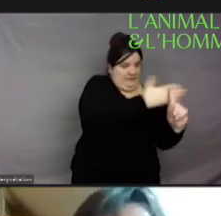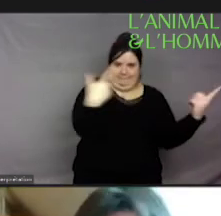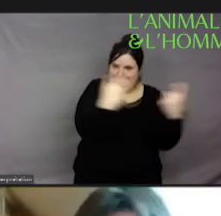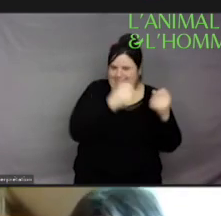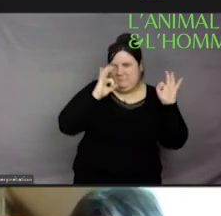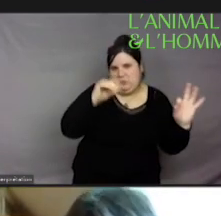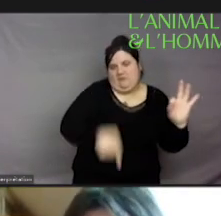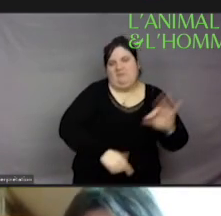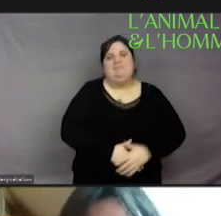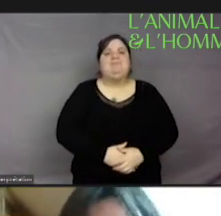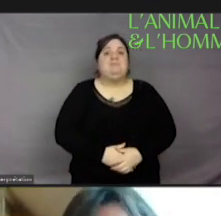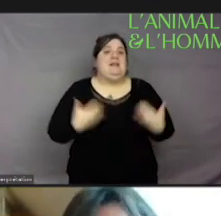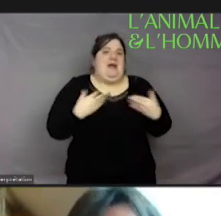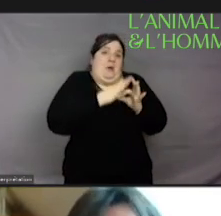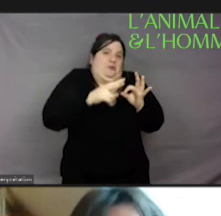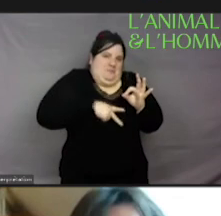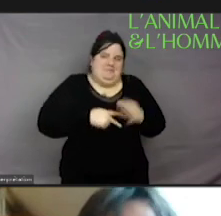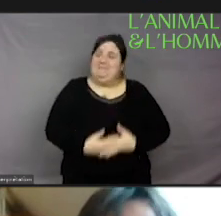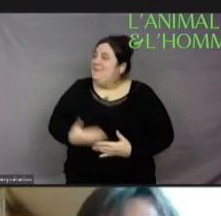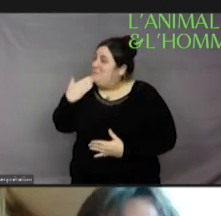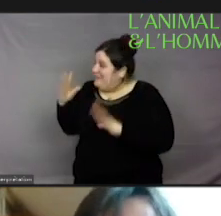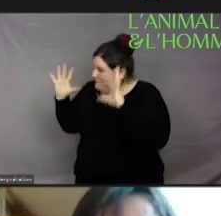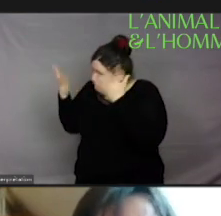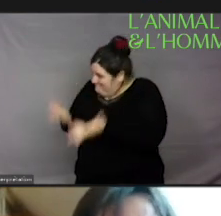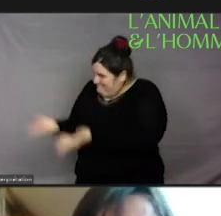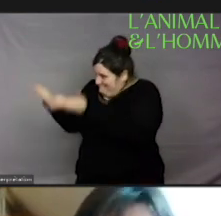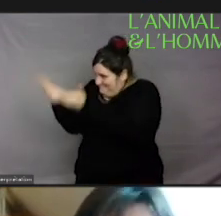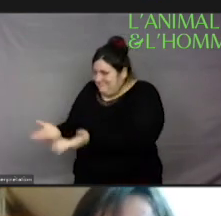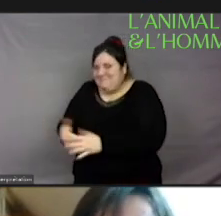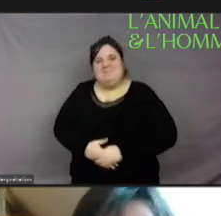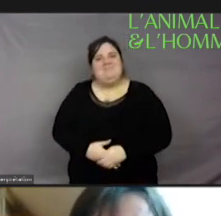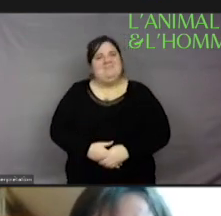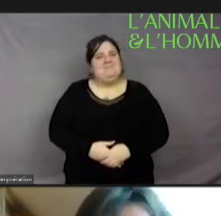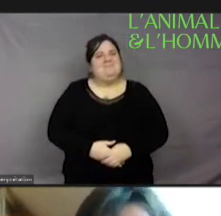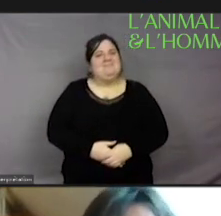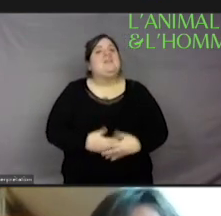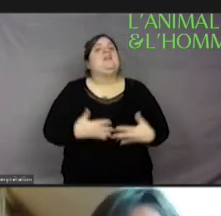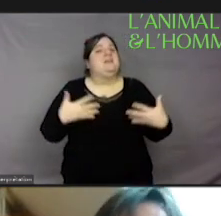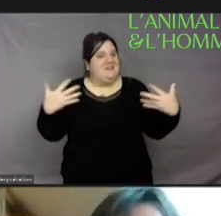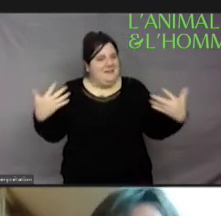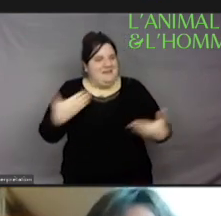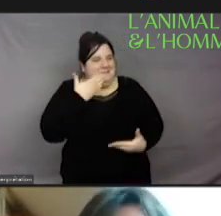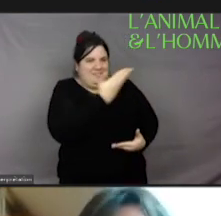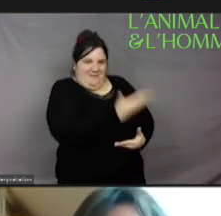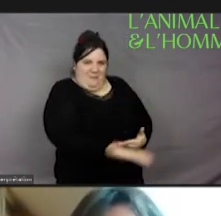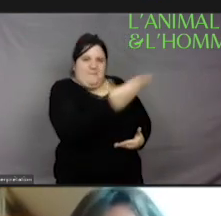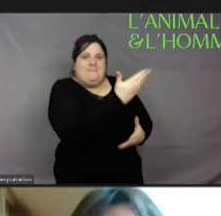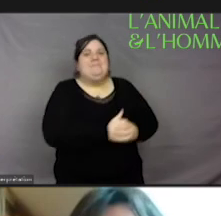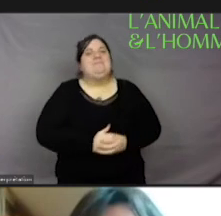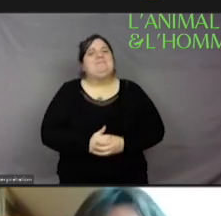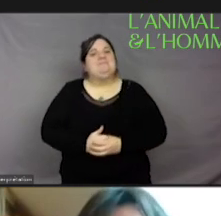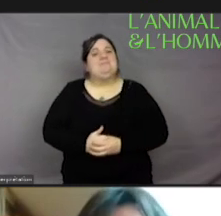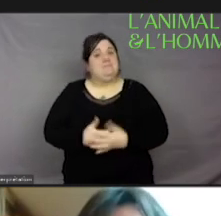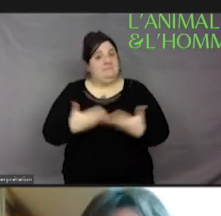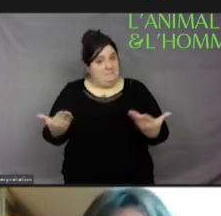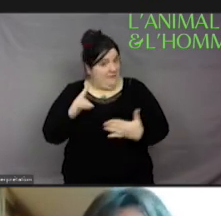un grand merci Astrid Guillaume, merci beaucoup. Et justement, tout à l'heure, on va s'adresser aux enfants,